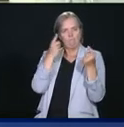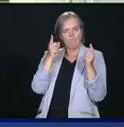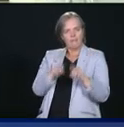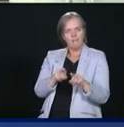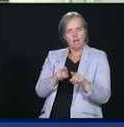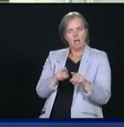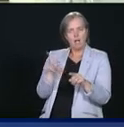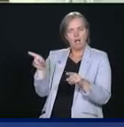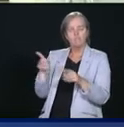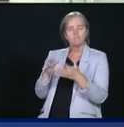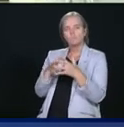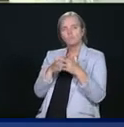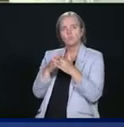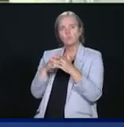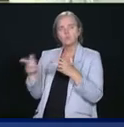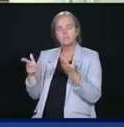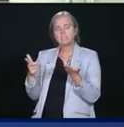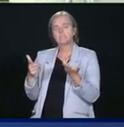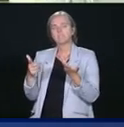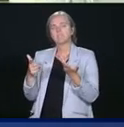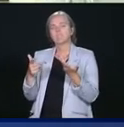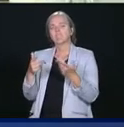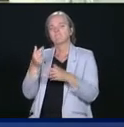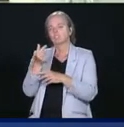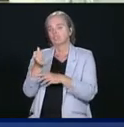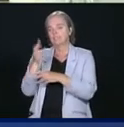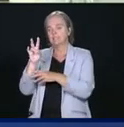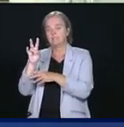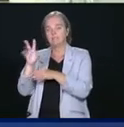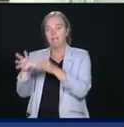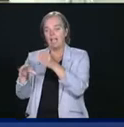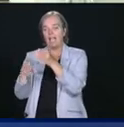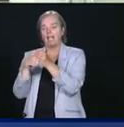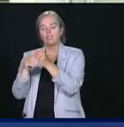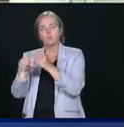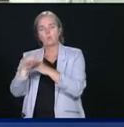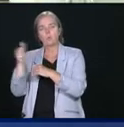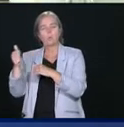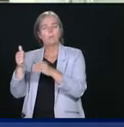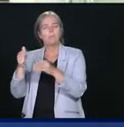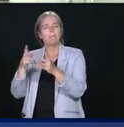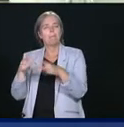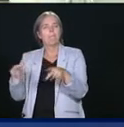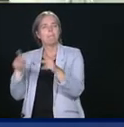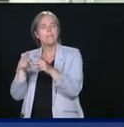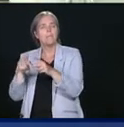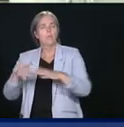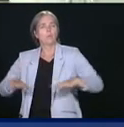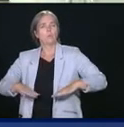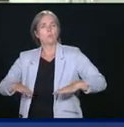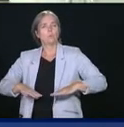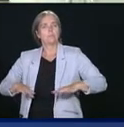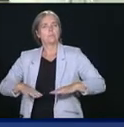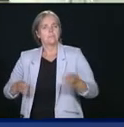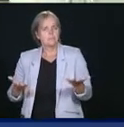la décision des États-Unis d'augmenter le nombre de pays participants en incluant la Russie, entre autres? Réponse. Nous